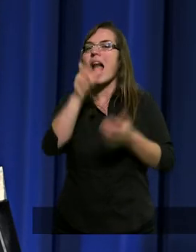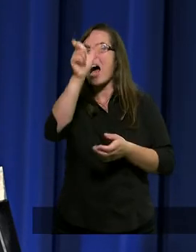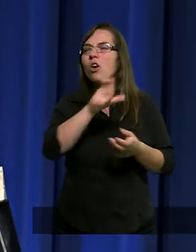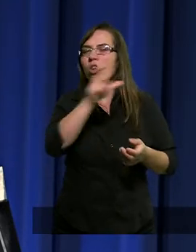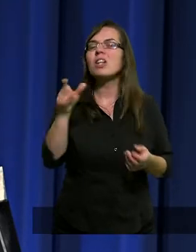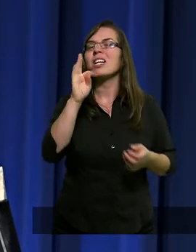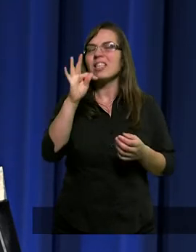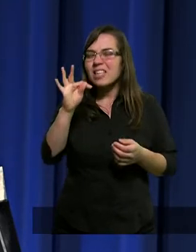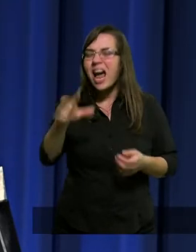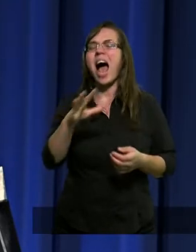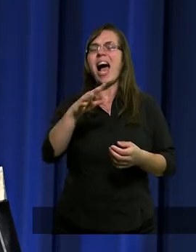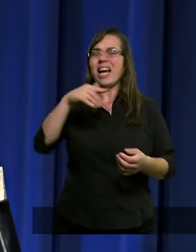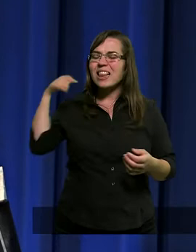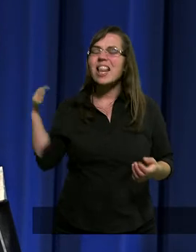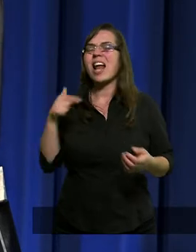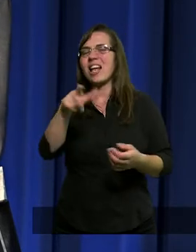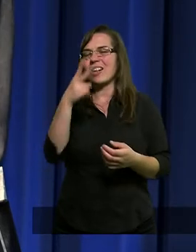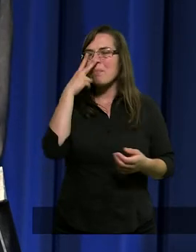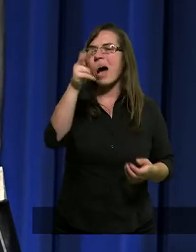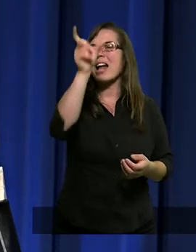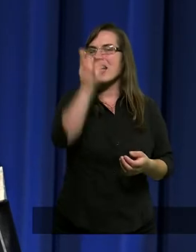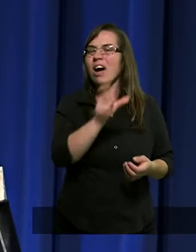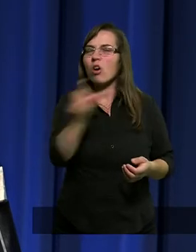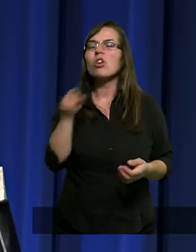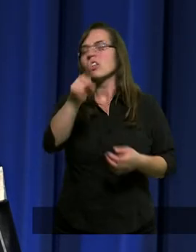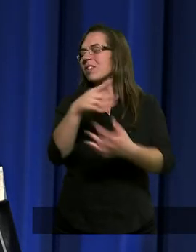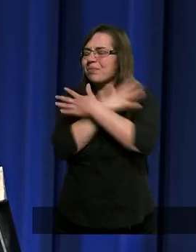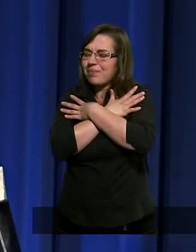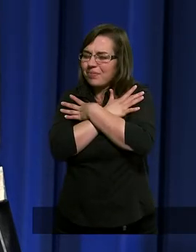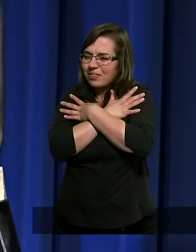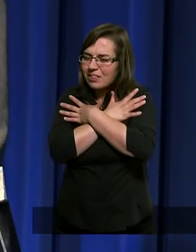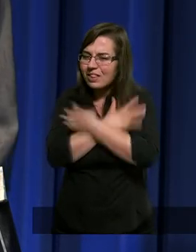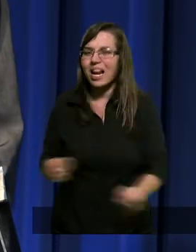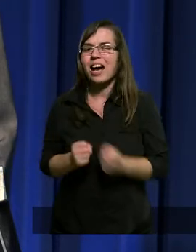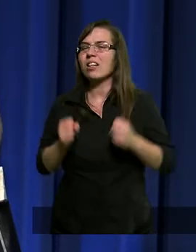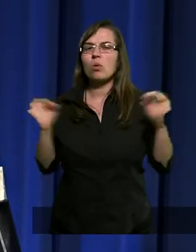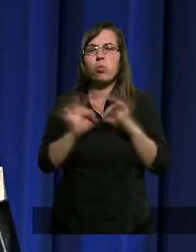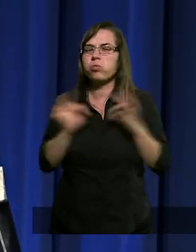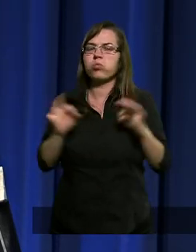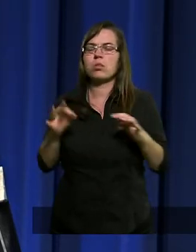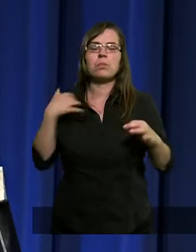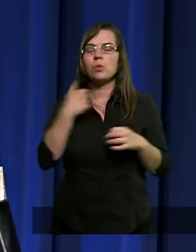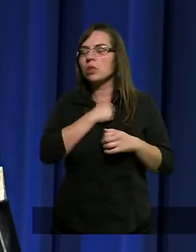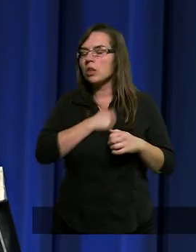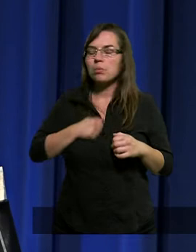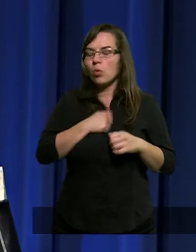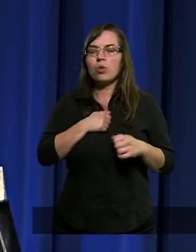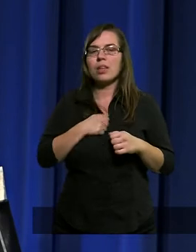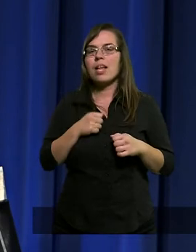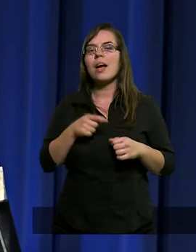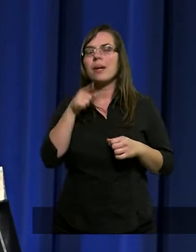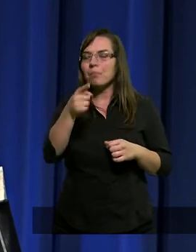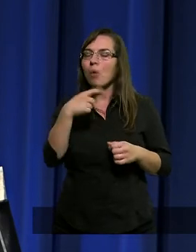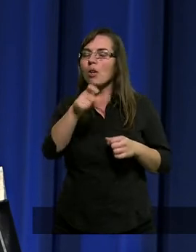Golgotę. Tak, należy patrzeć. Tam się to wszystko tragicznie rozgrywało. I wcześniej jeszcze